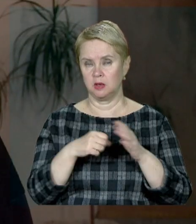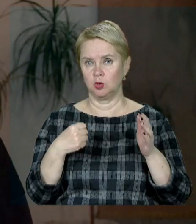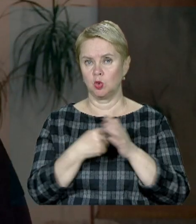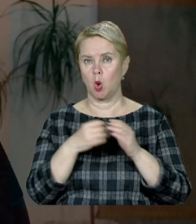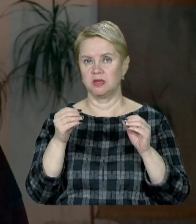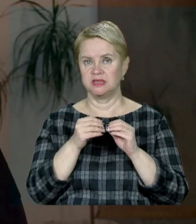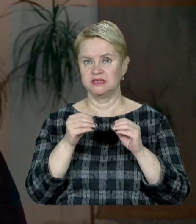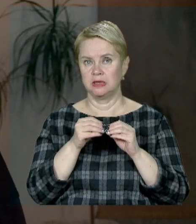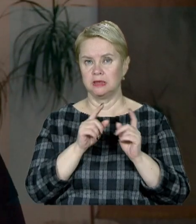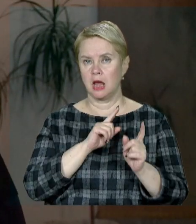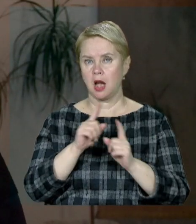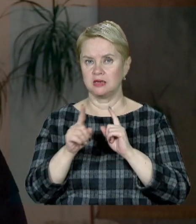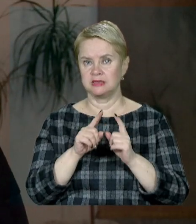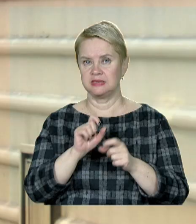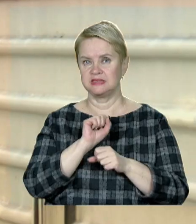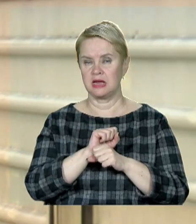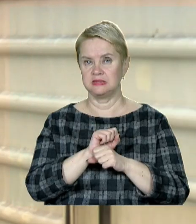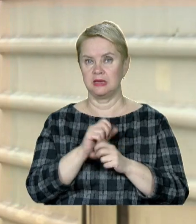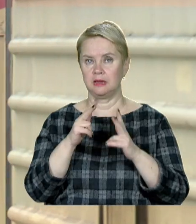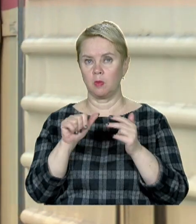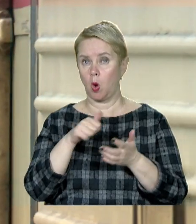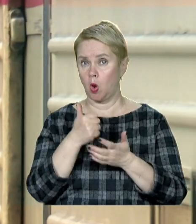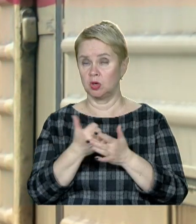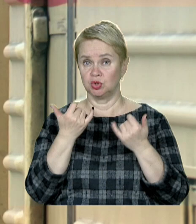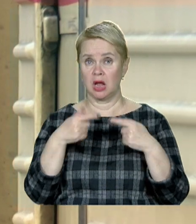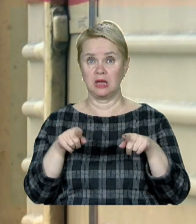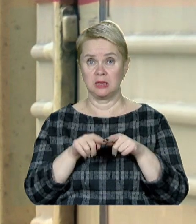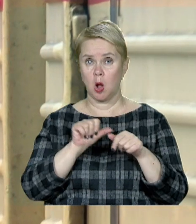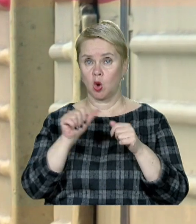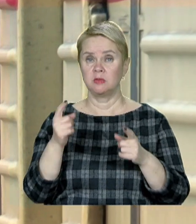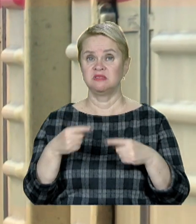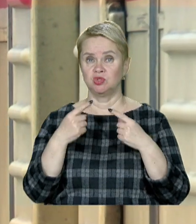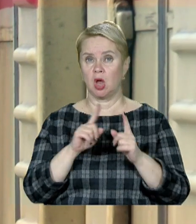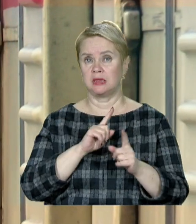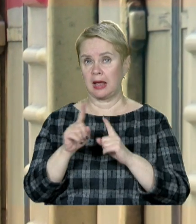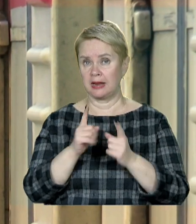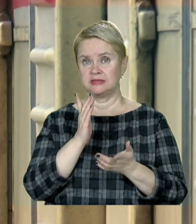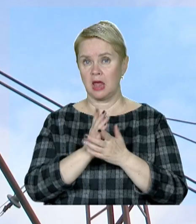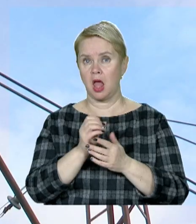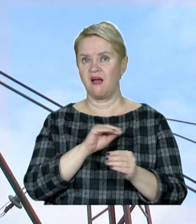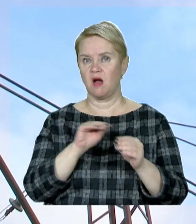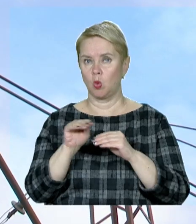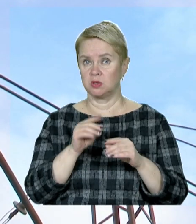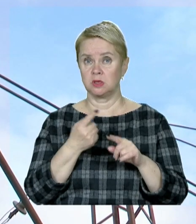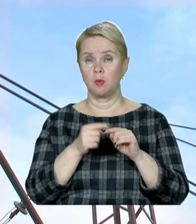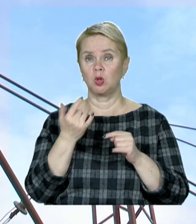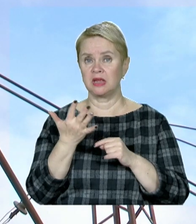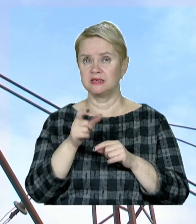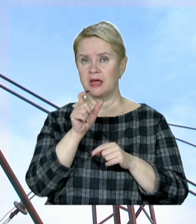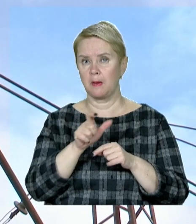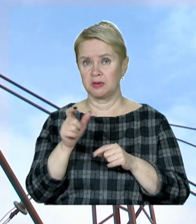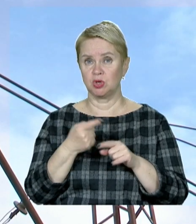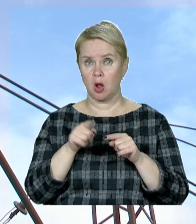10 рейсів по станції Дніпро-Головний. Зараз також, окрім звичайних рейсів, працюють евакуаційні. Проте кількість